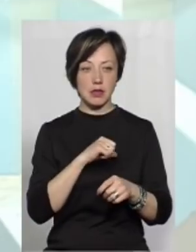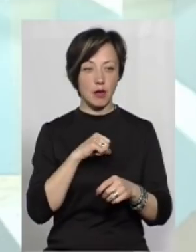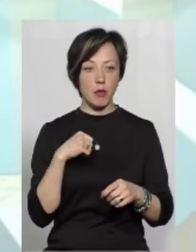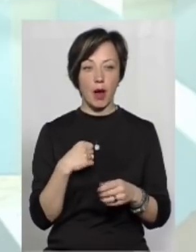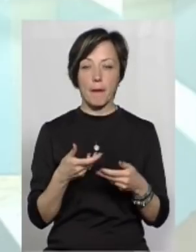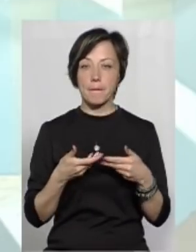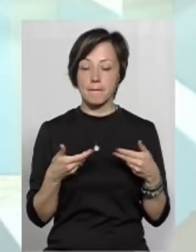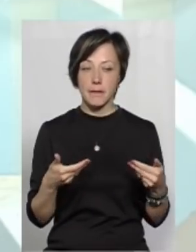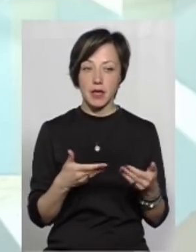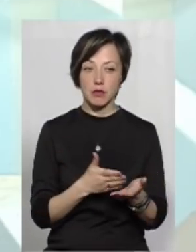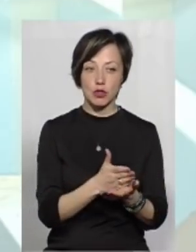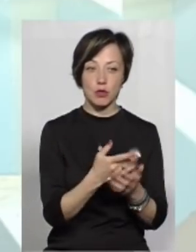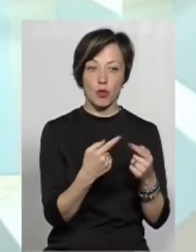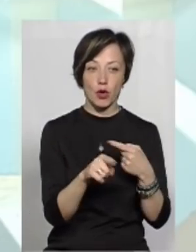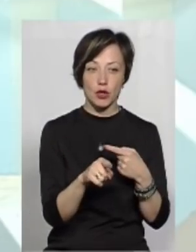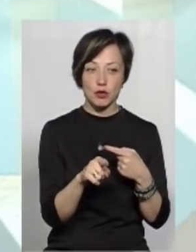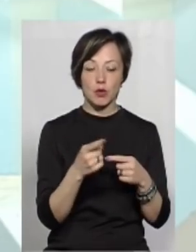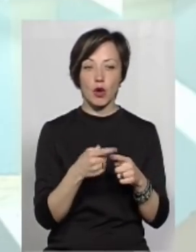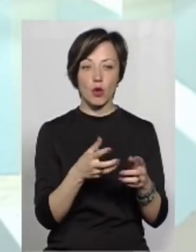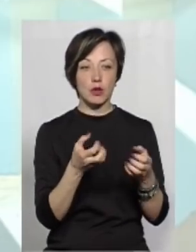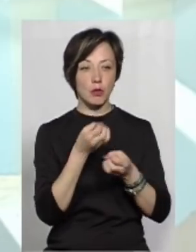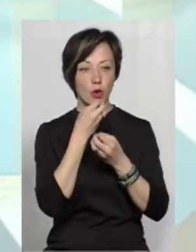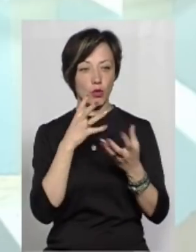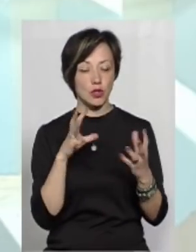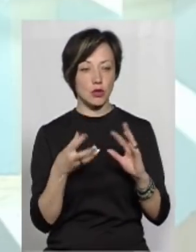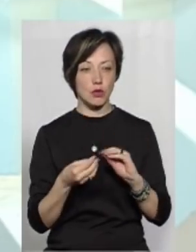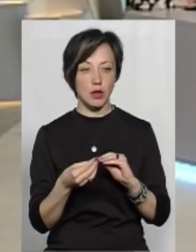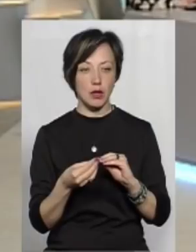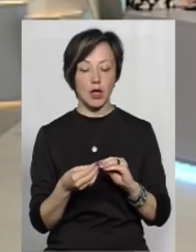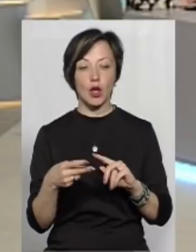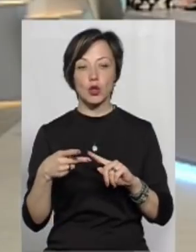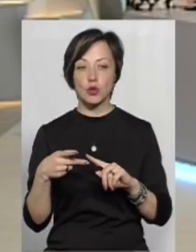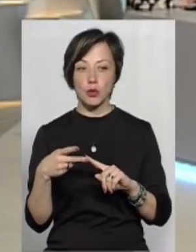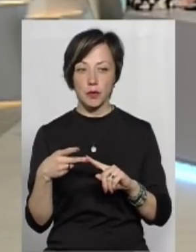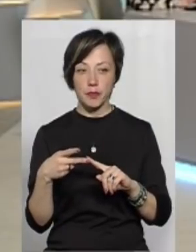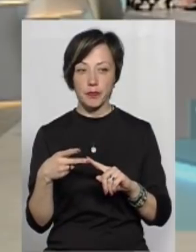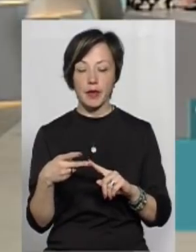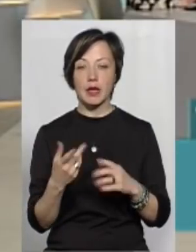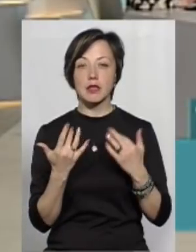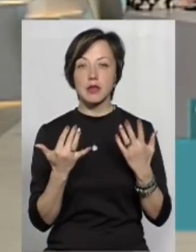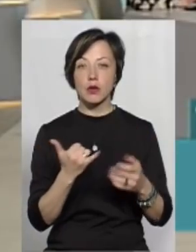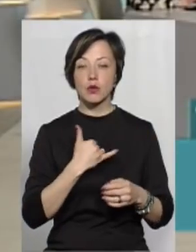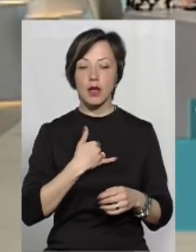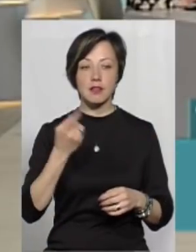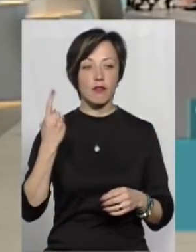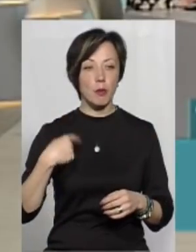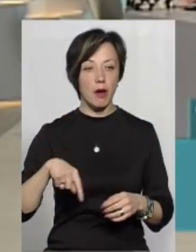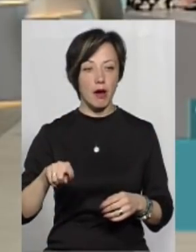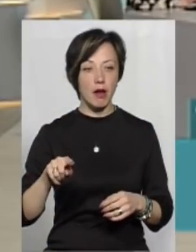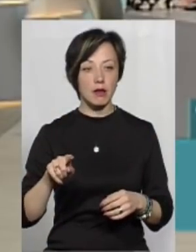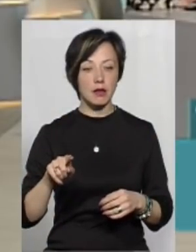Ми пішли по-іншому і отримали хороший результат. Пункт другий. Скільки в нас вимагали,